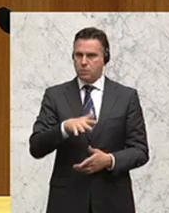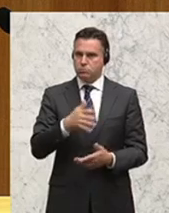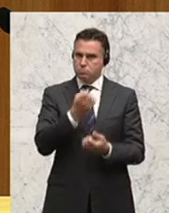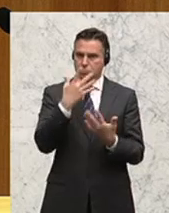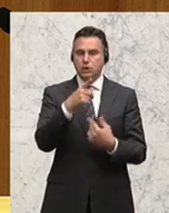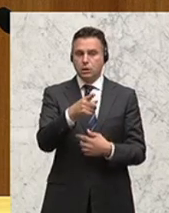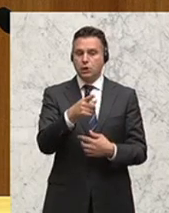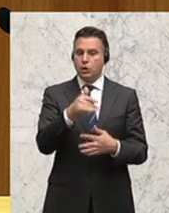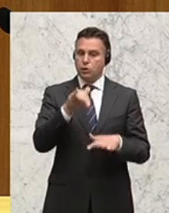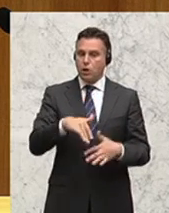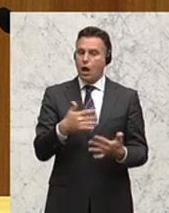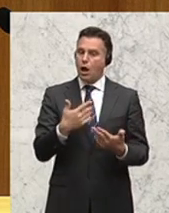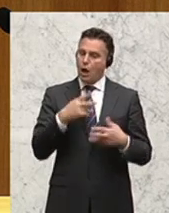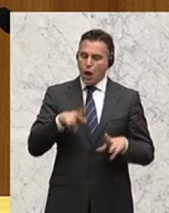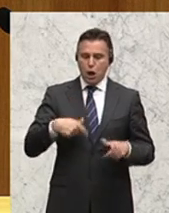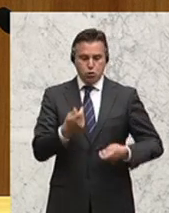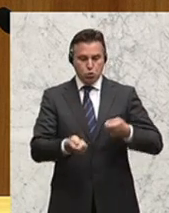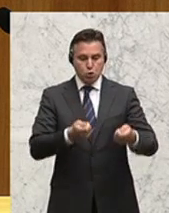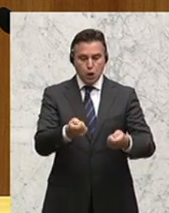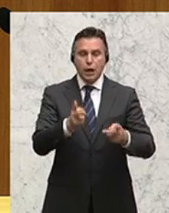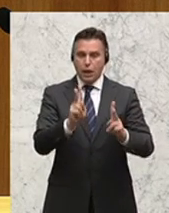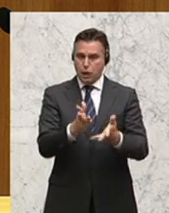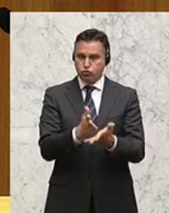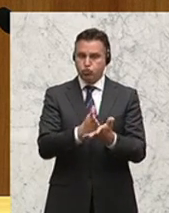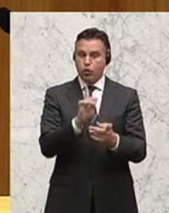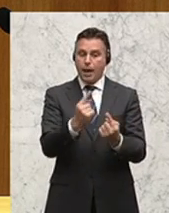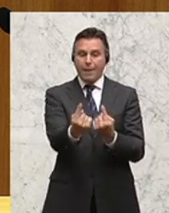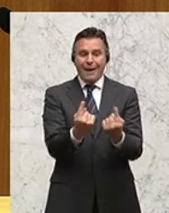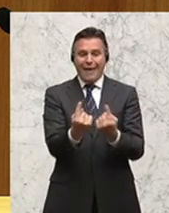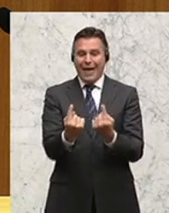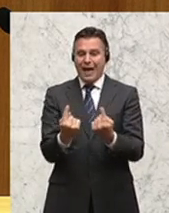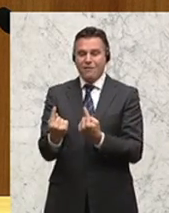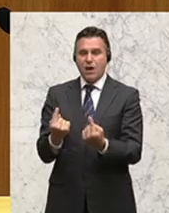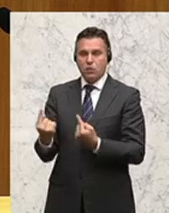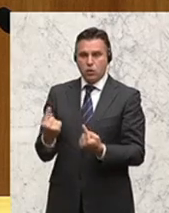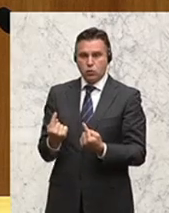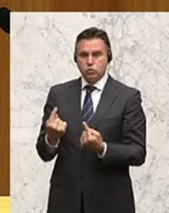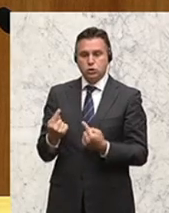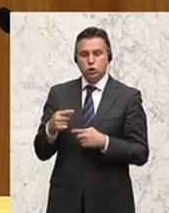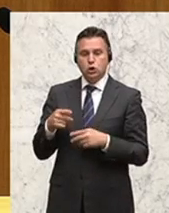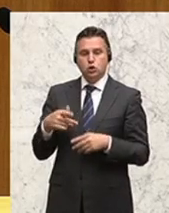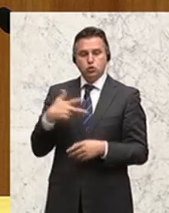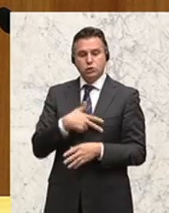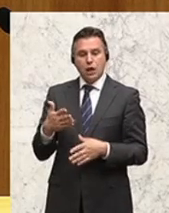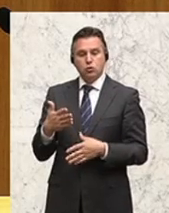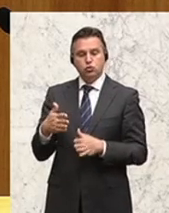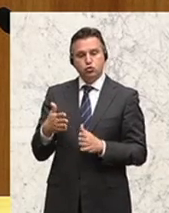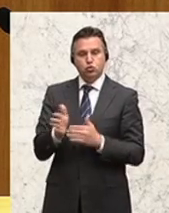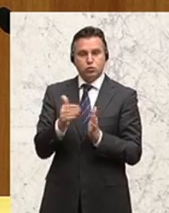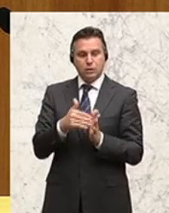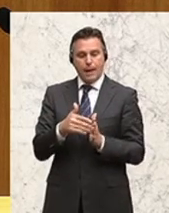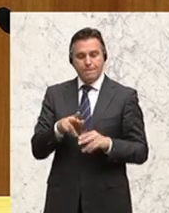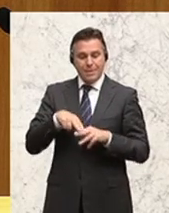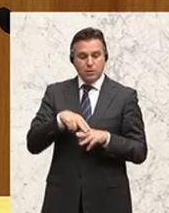ein Recht auf Freizügigkeit, aber kein Recht auf Einwanderung in die nationalen Sozialsysteme. Soweit